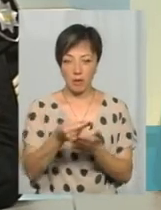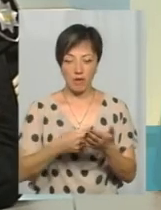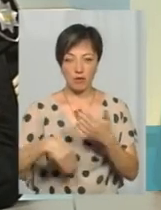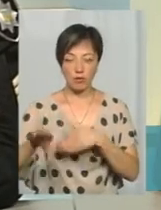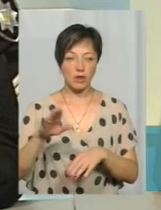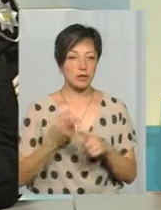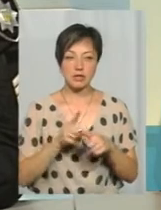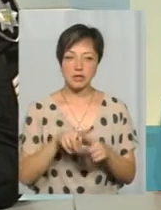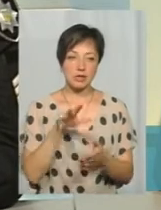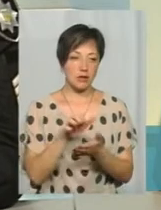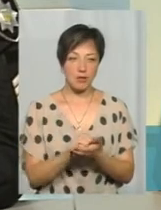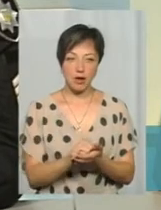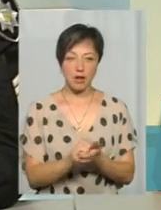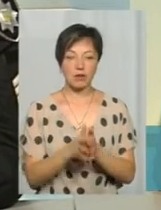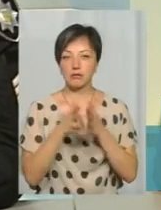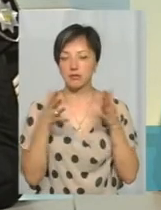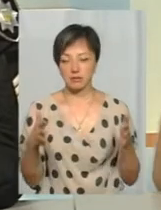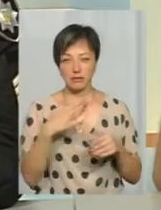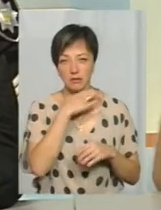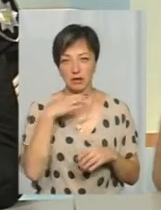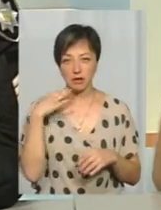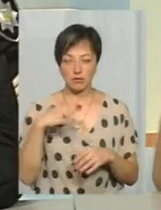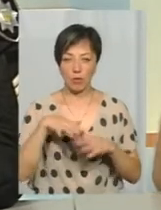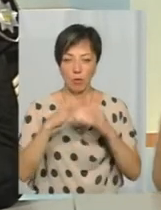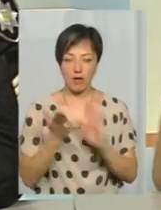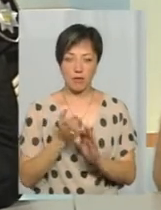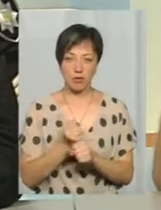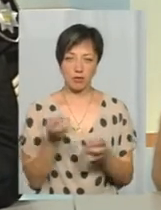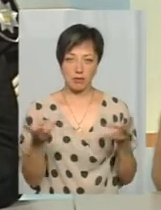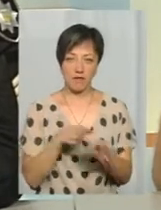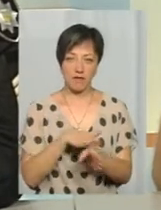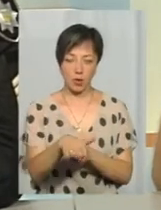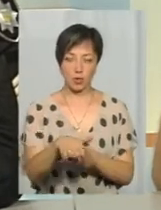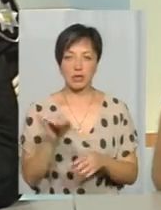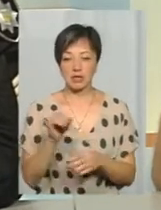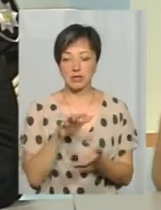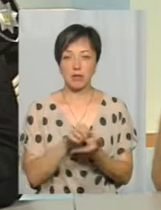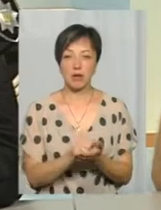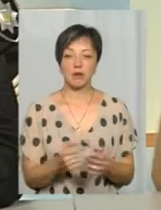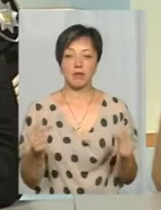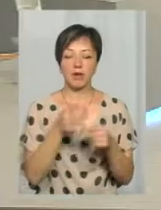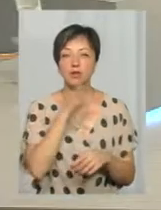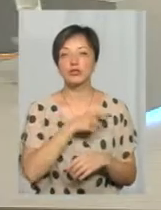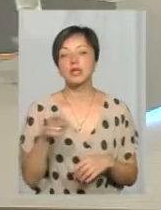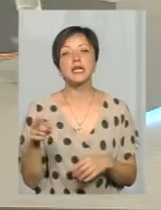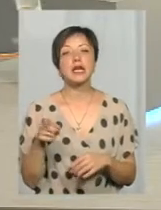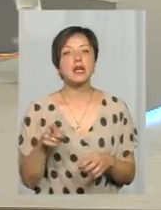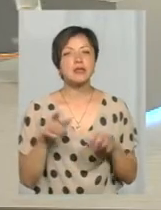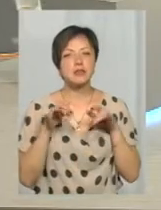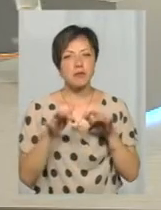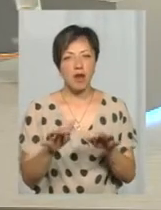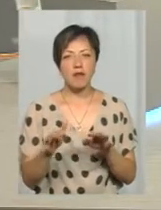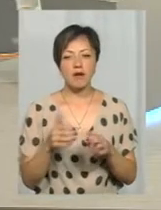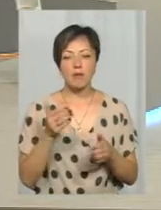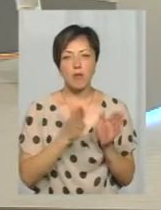поїхати, але це займає безпосередньо певну об'єм роботи, яку потрібно виконувати, і воно займає певний час. Тут справа в процедурі, а не в